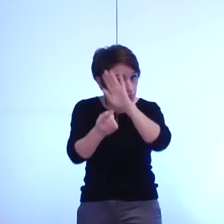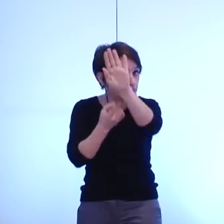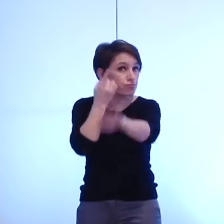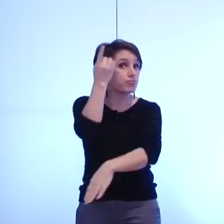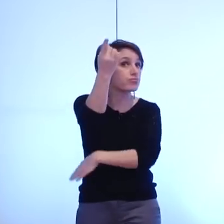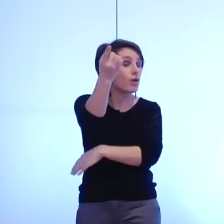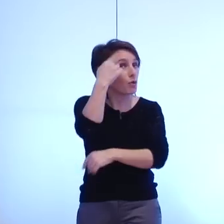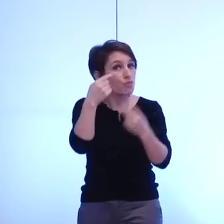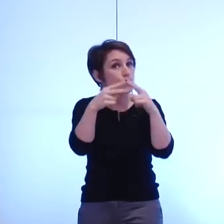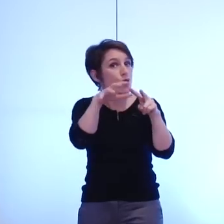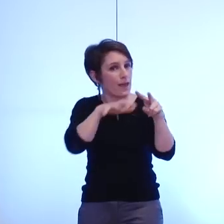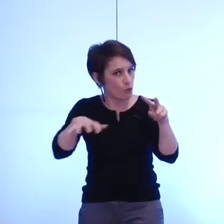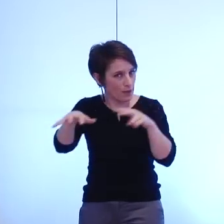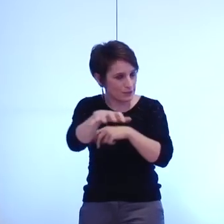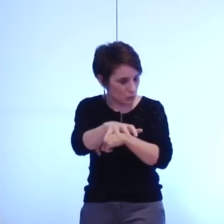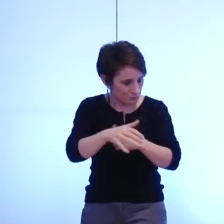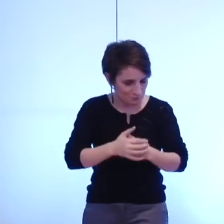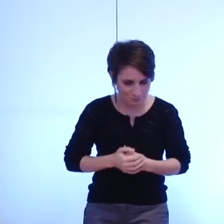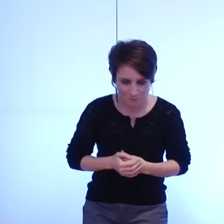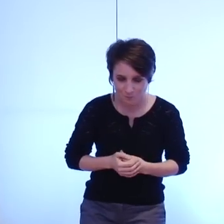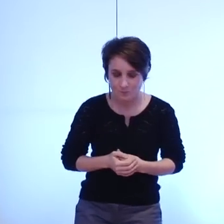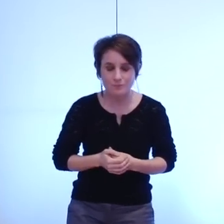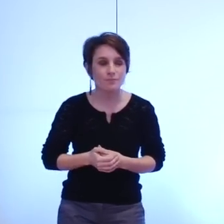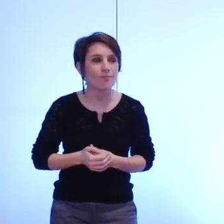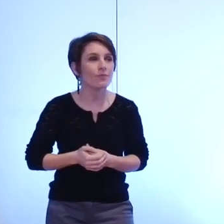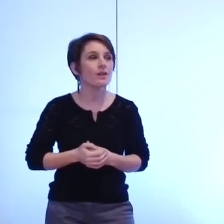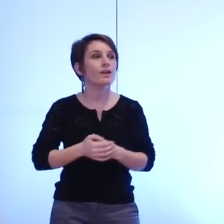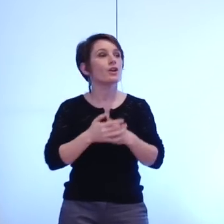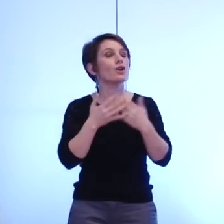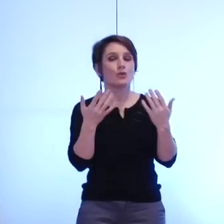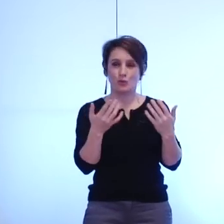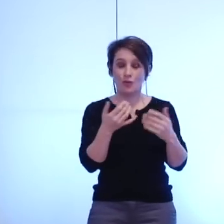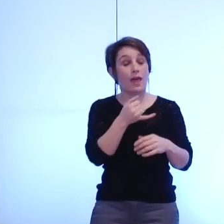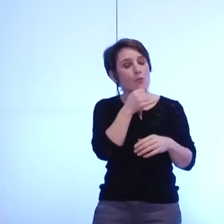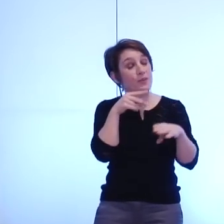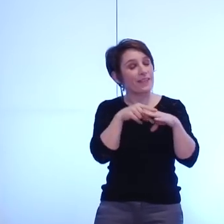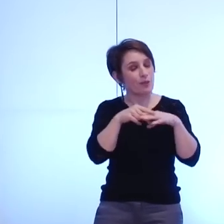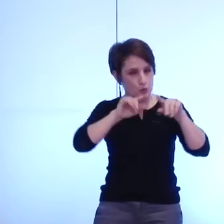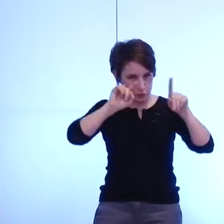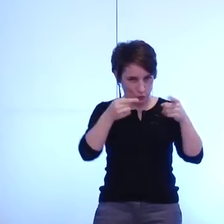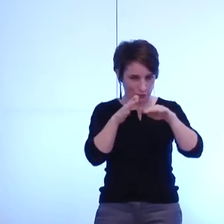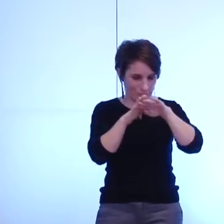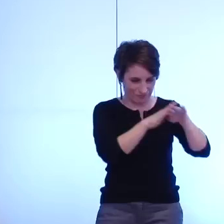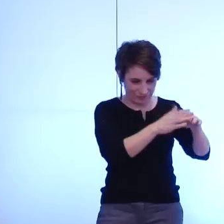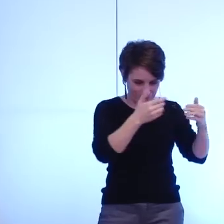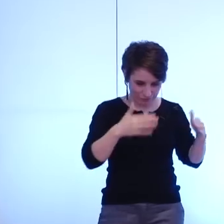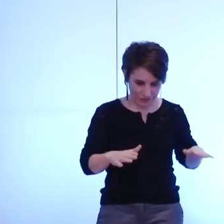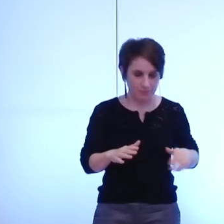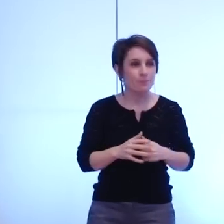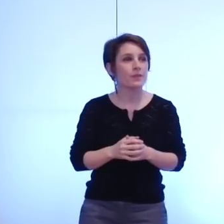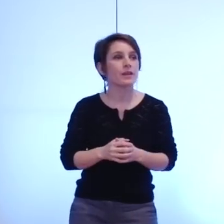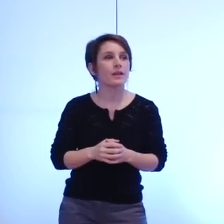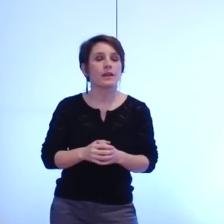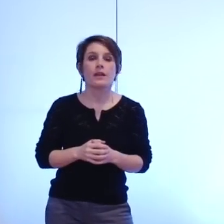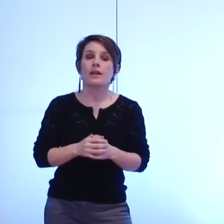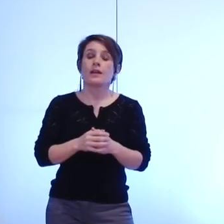dans notre agglomération donc quelle vision après cette petite introduction quelle vision de